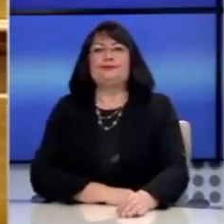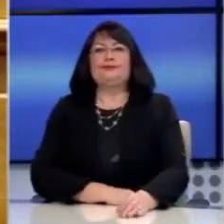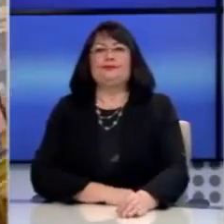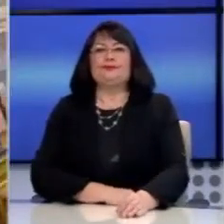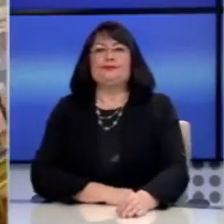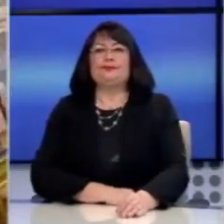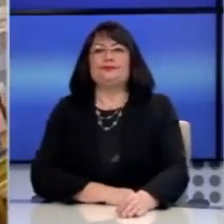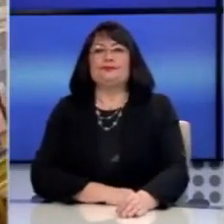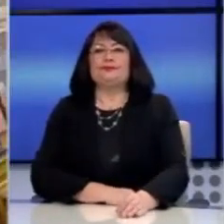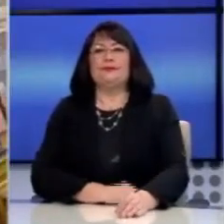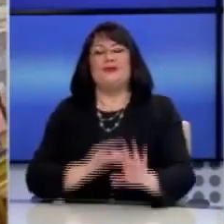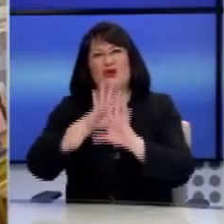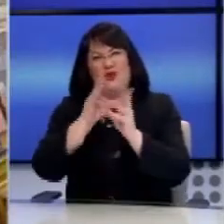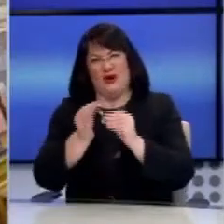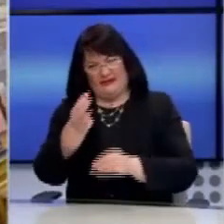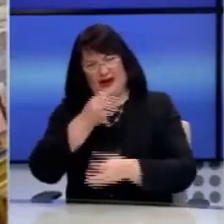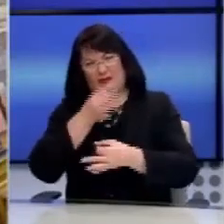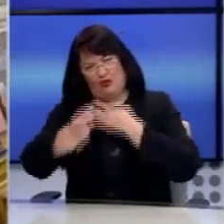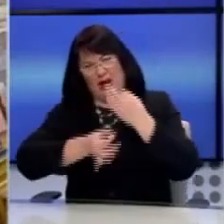Είναι υπερβολές όλα αυτά.